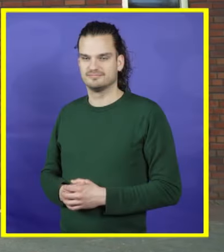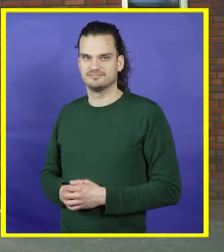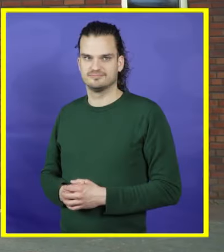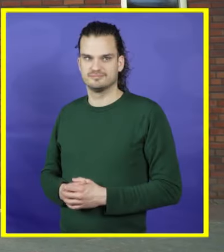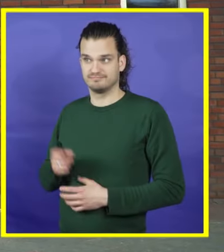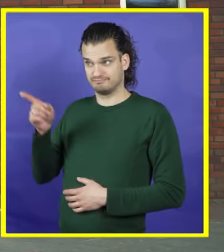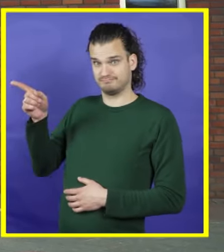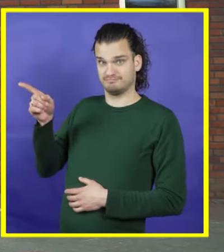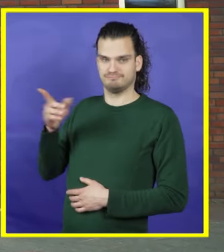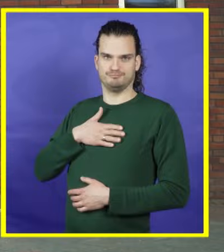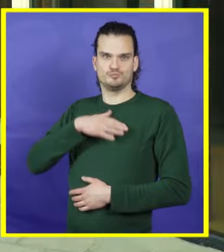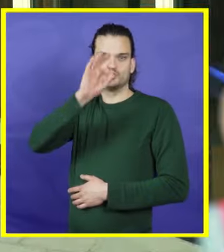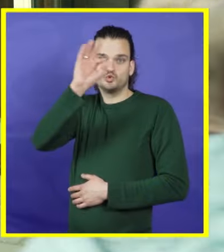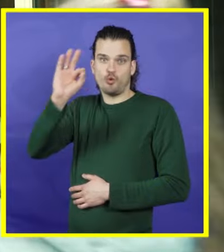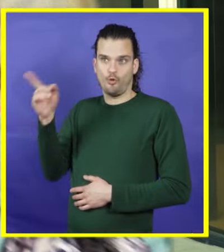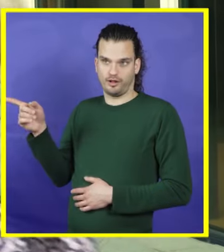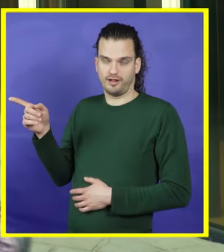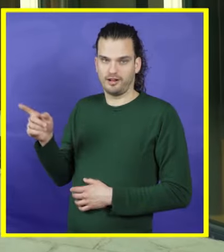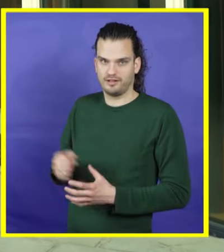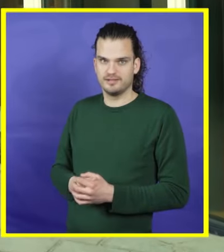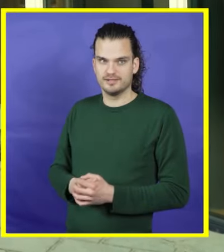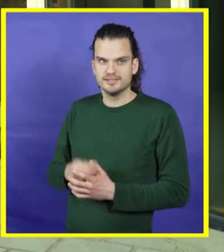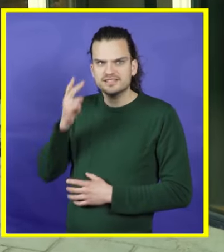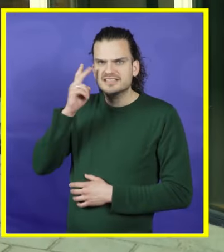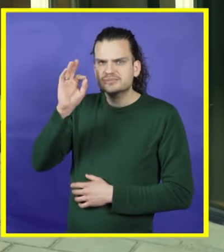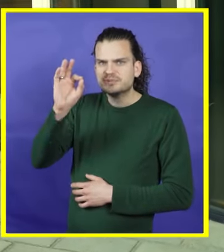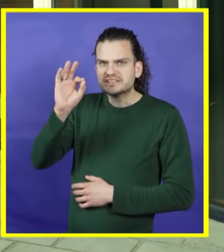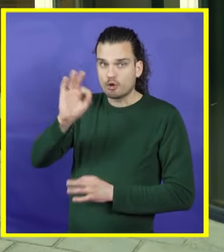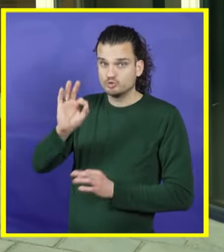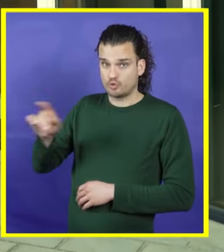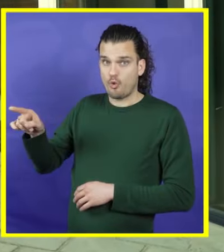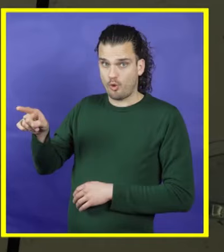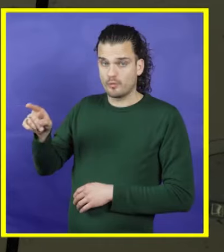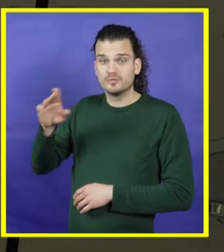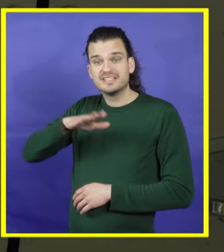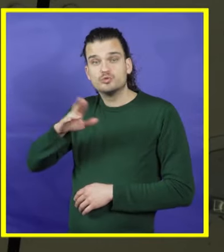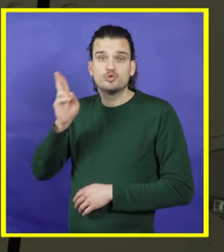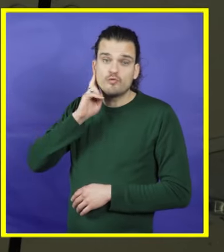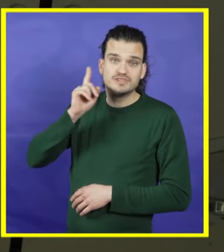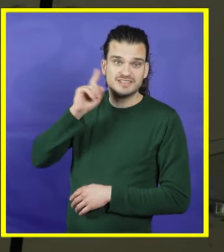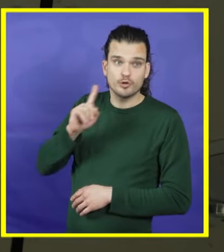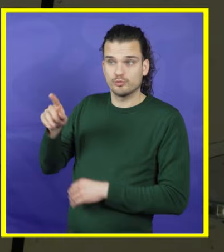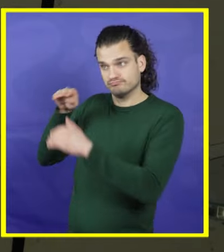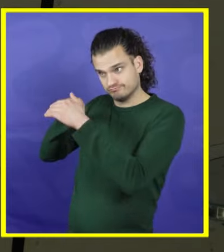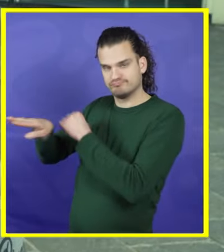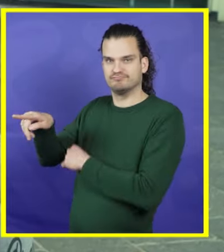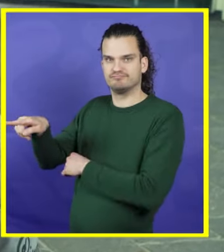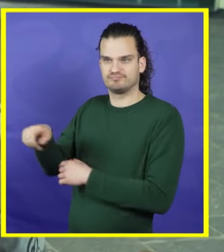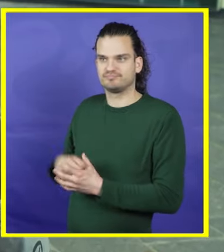Dit is mijn school. Dit is een speciale school voor kinderen die doof en slechthorend zijn.